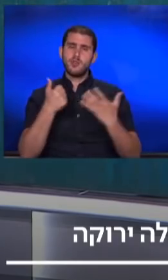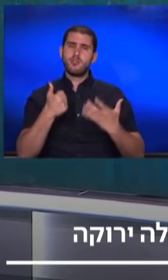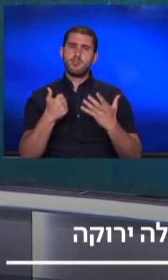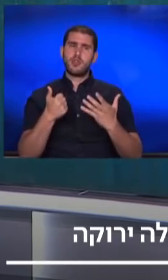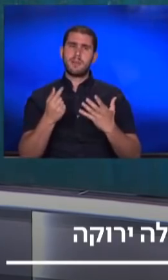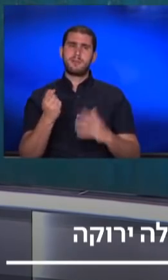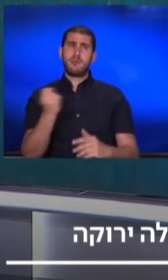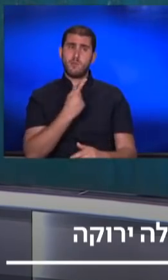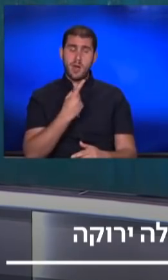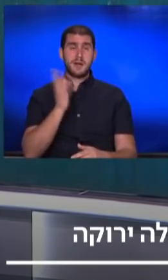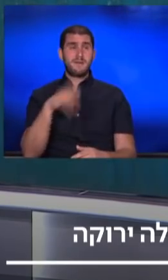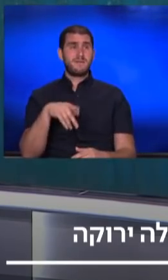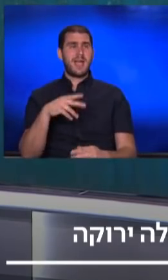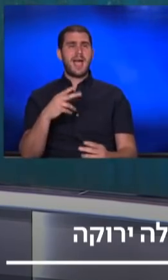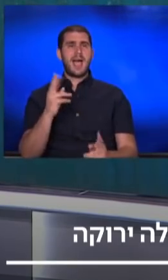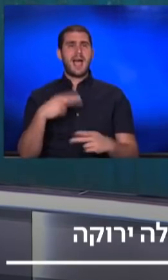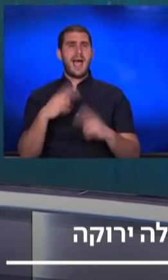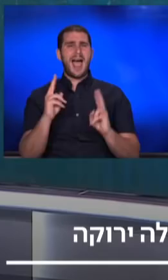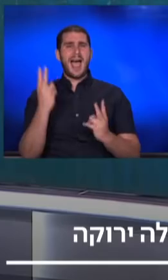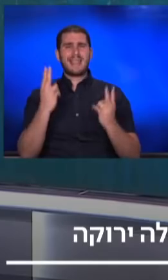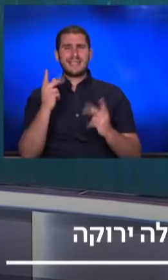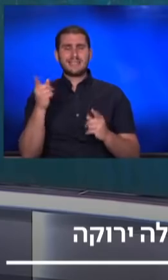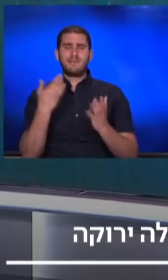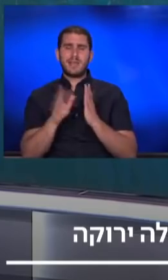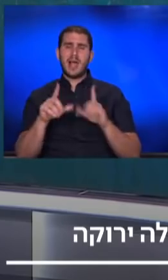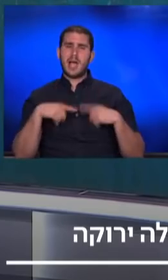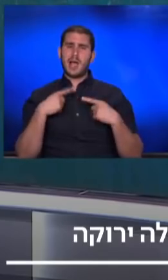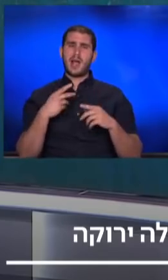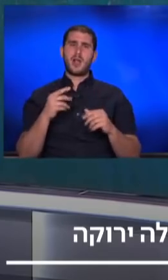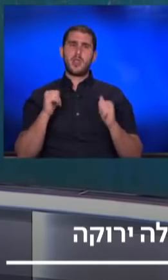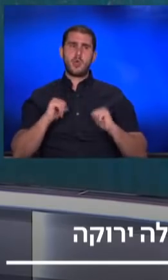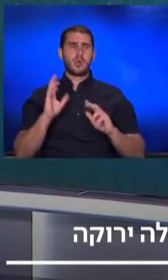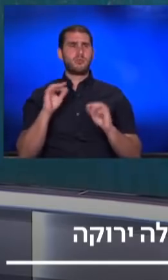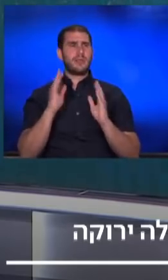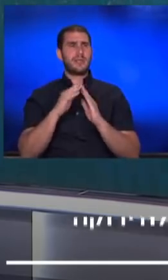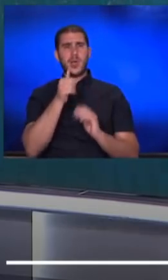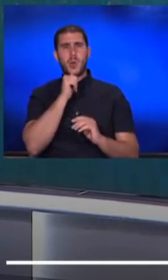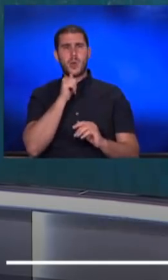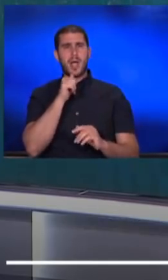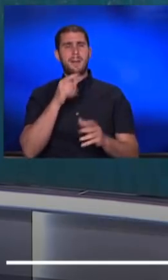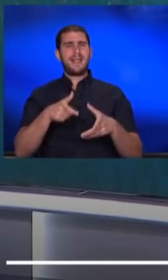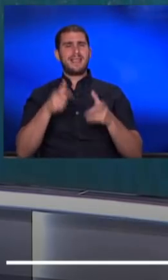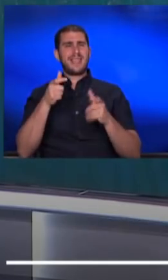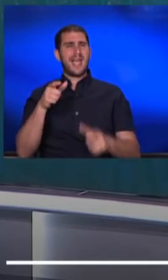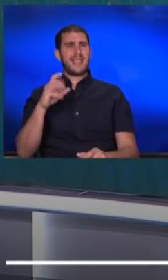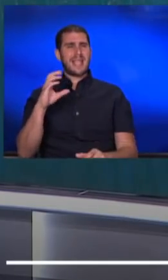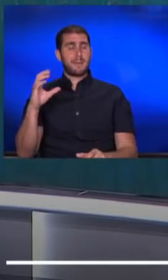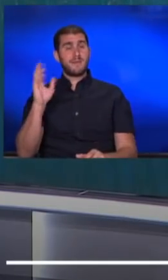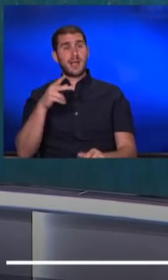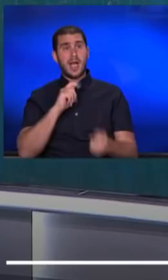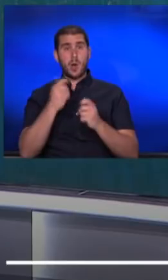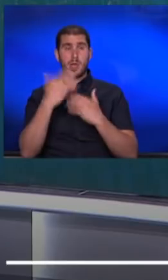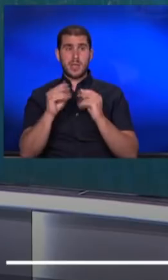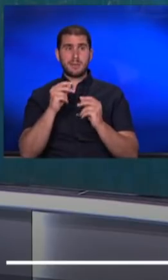בשבוע, והאייטקיסט שוויתר על חיי הנוחות לטובת קהילה ירוקה בתירת הקרמל. וגם הראיון האחרון עם